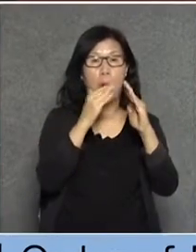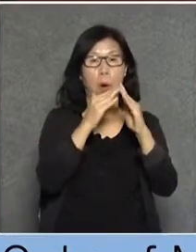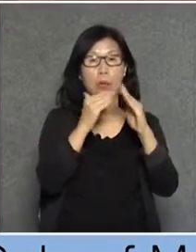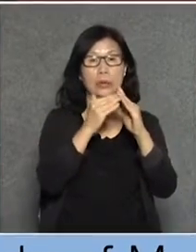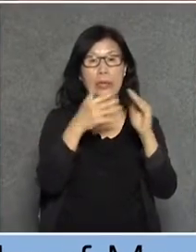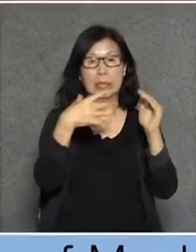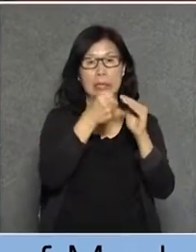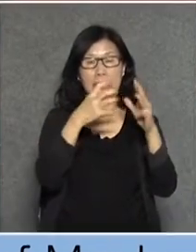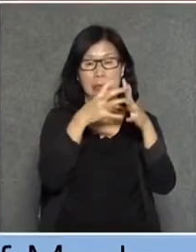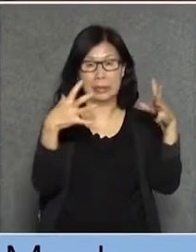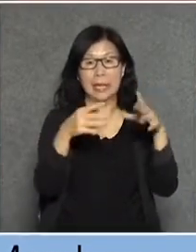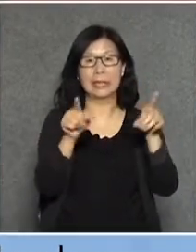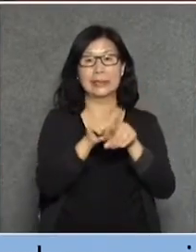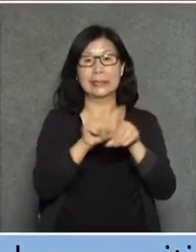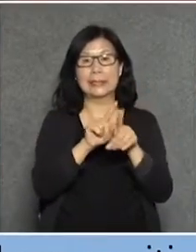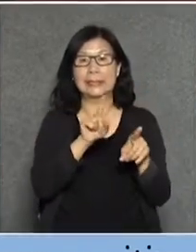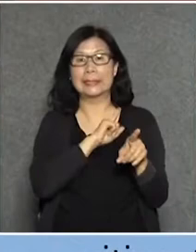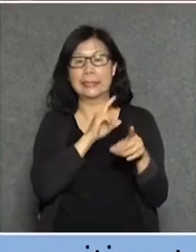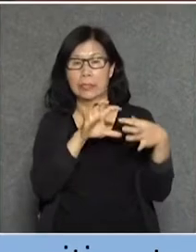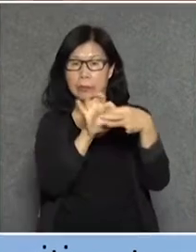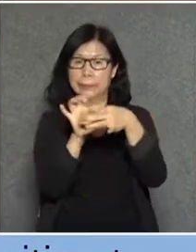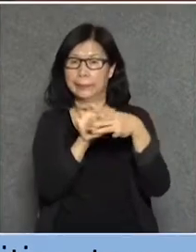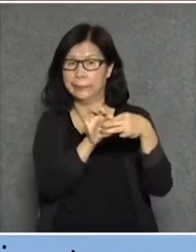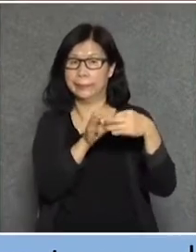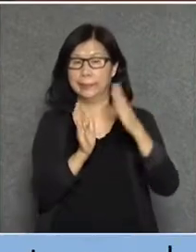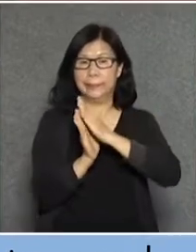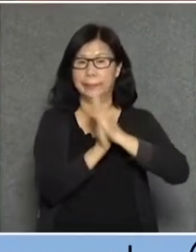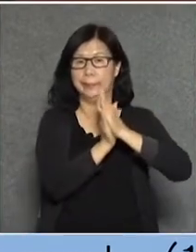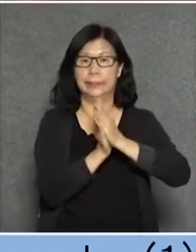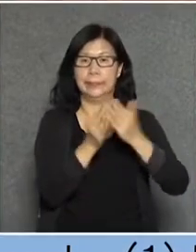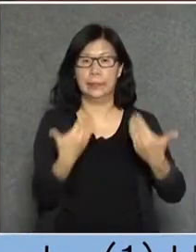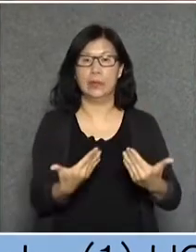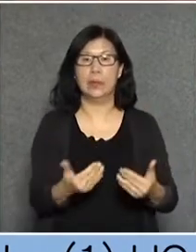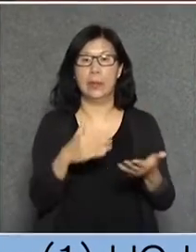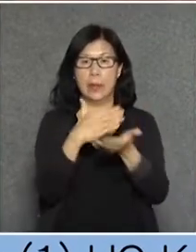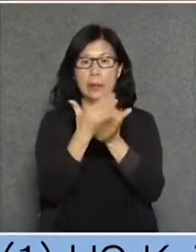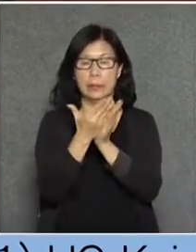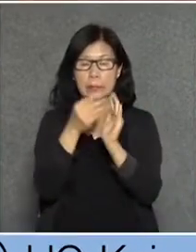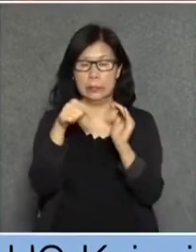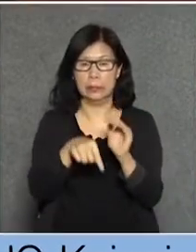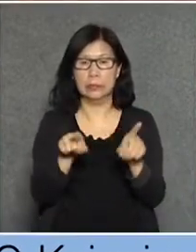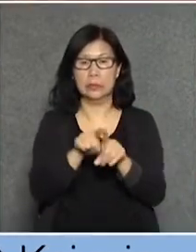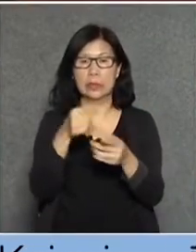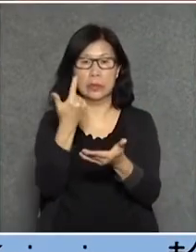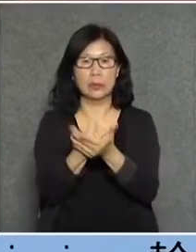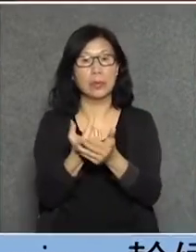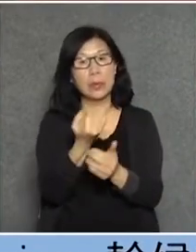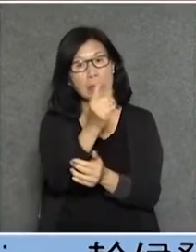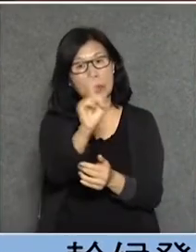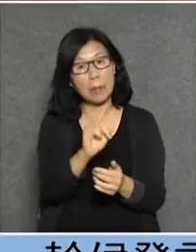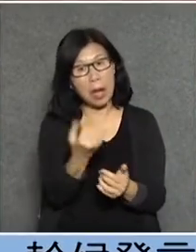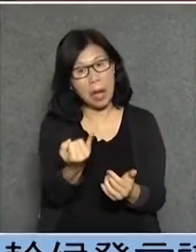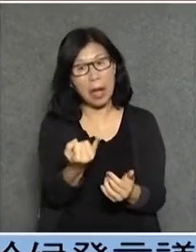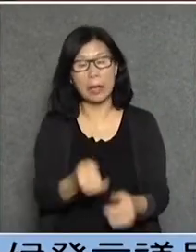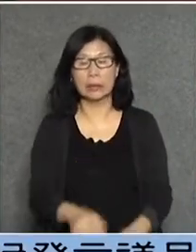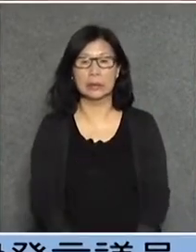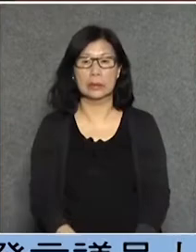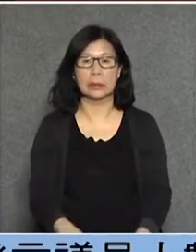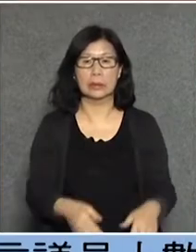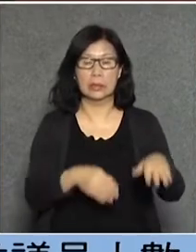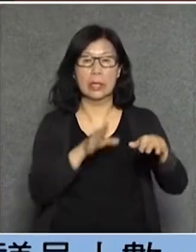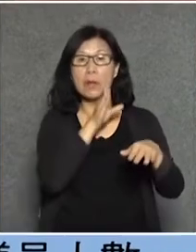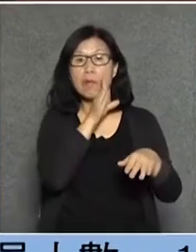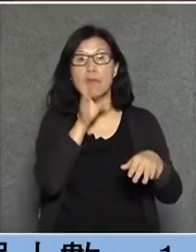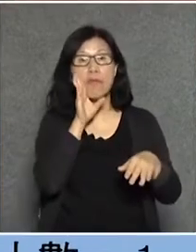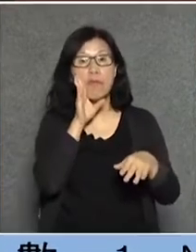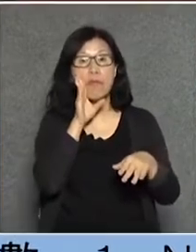是私相授受的,很接近所以出現的一個最差的現象就是下面做生意